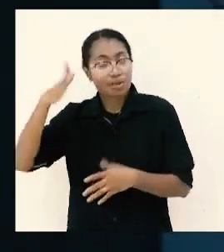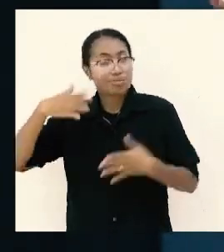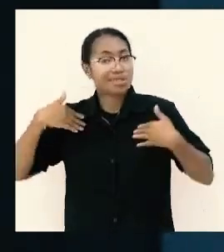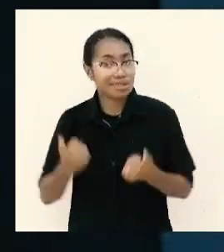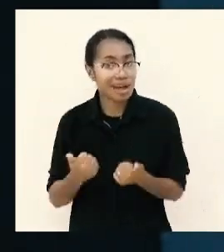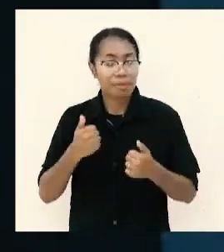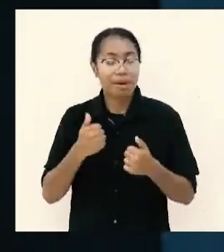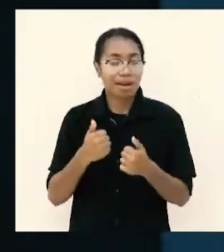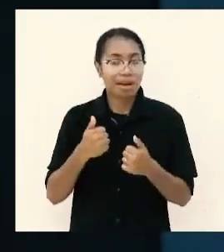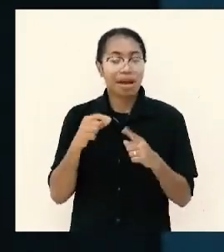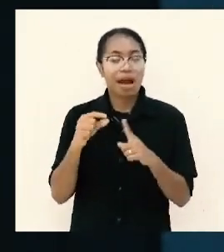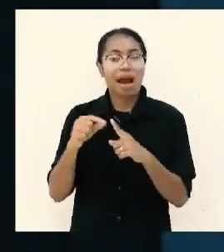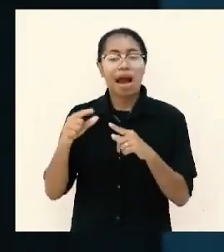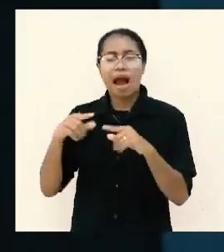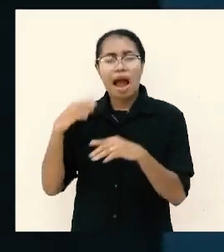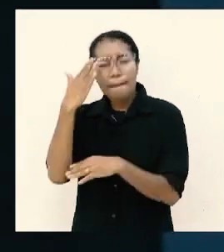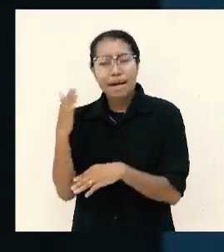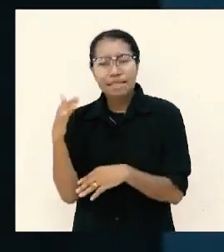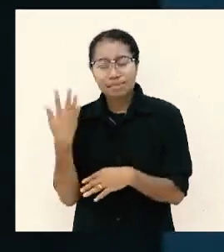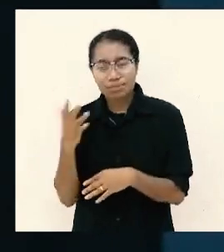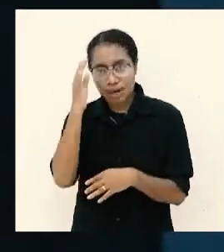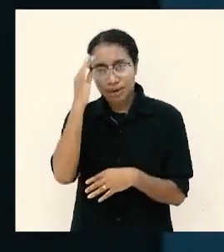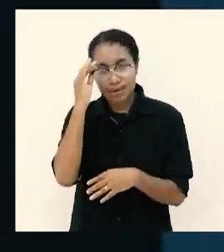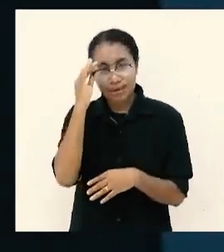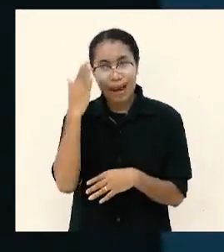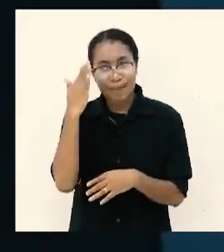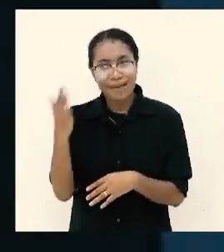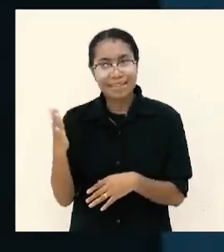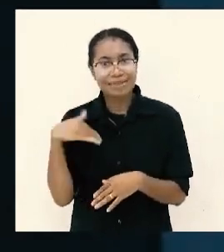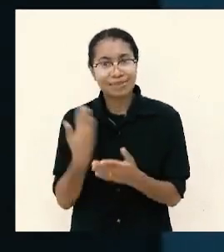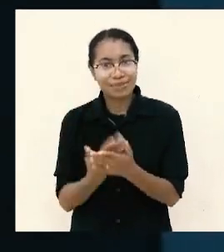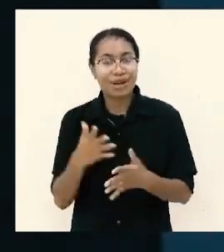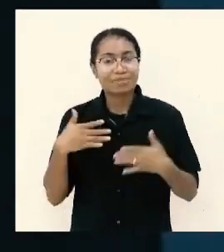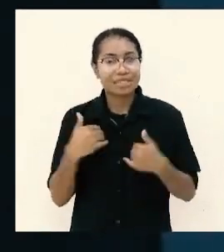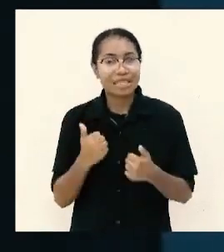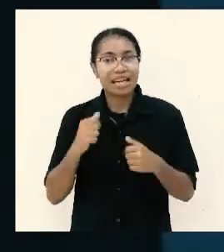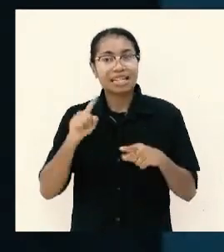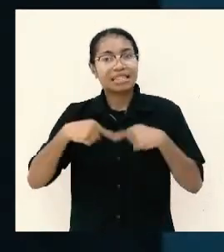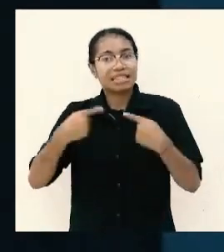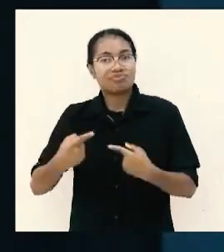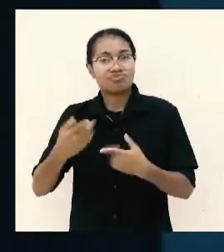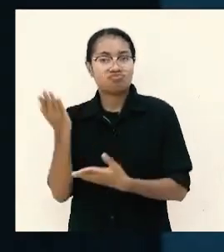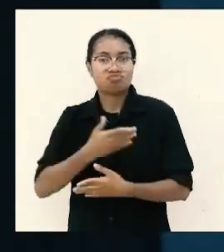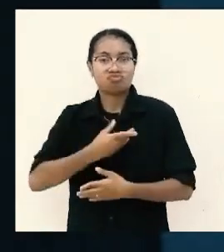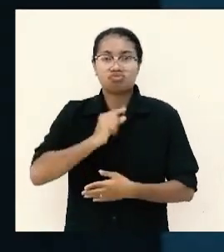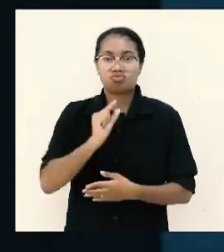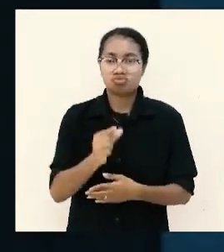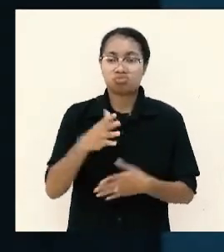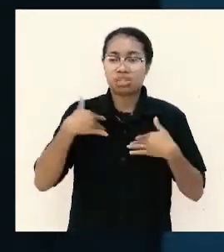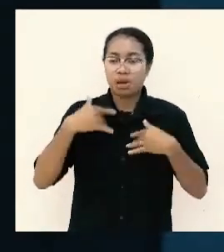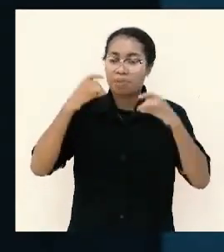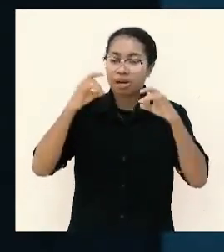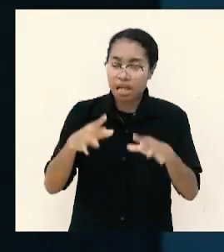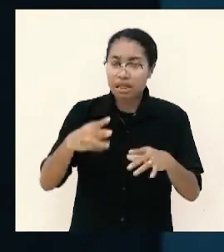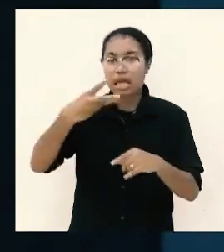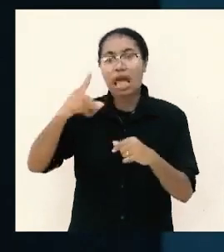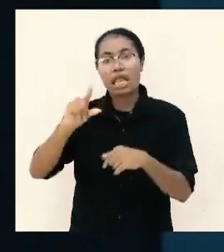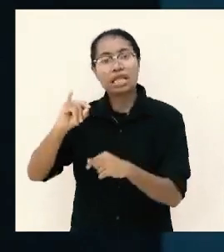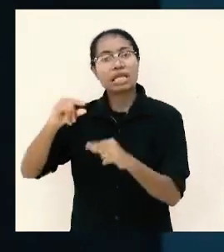apa saja Tuhan bisa pakai gagak untuk memberkati Elia